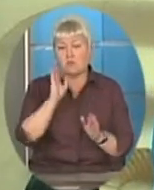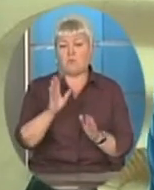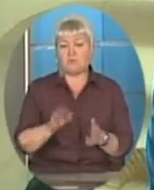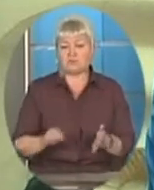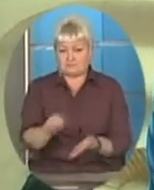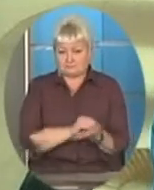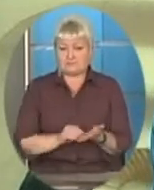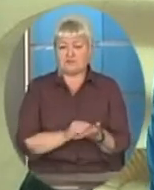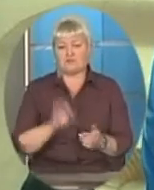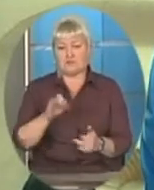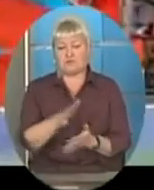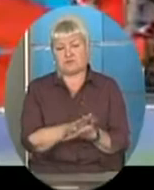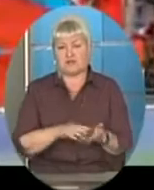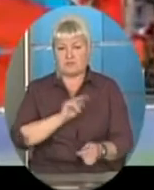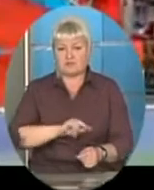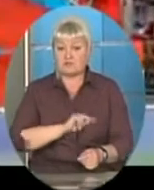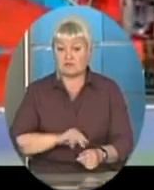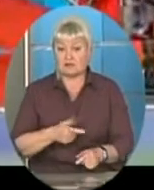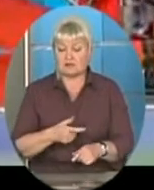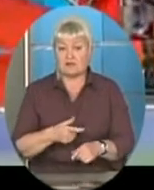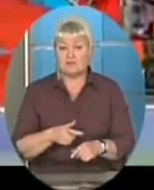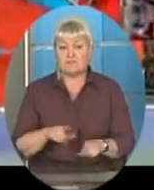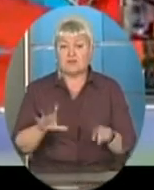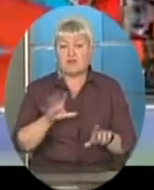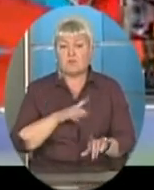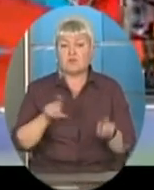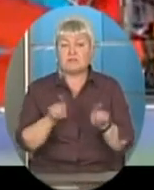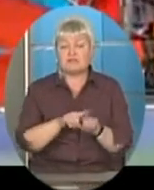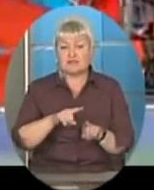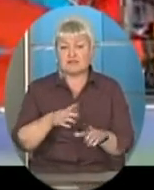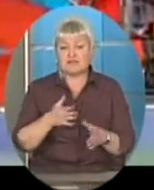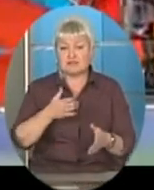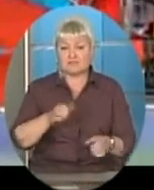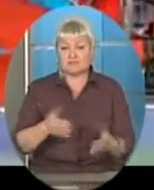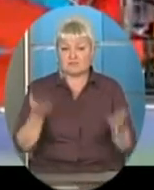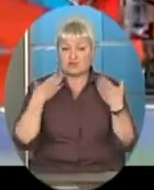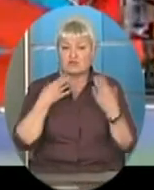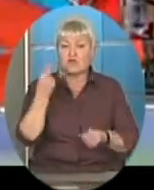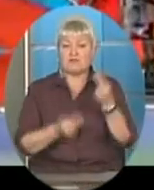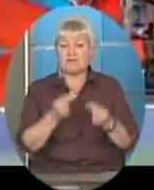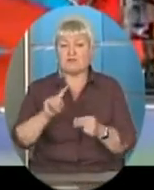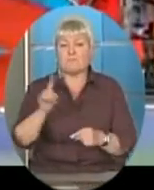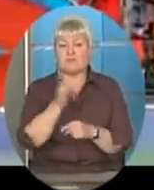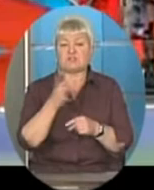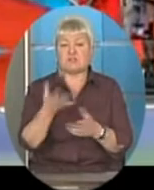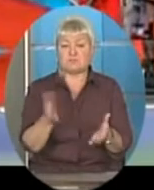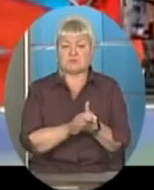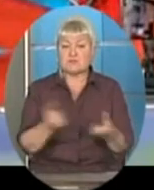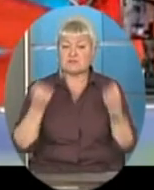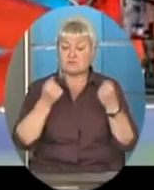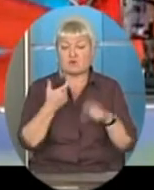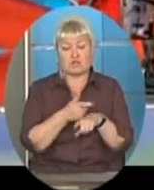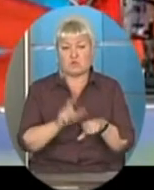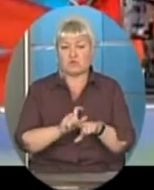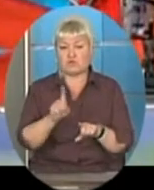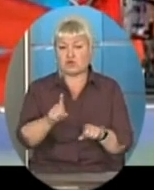буду і далі працювати над собою. Були такі рекреаційні ігри, на яких я перший раз познайомився зі спортом, мене це дуже захопило. І